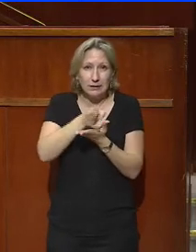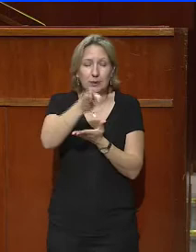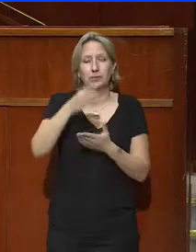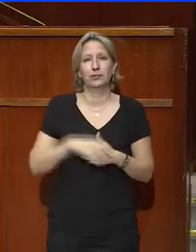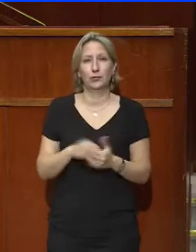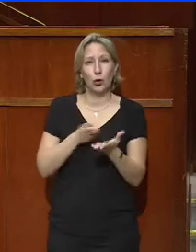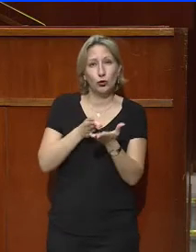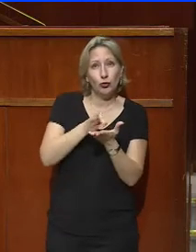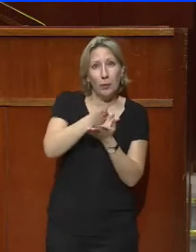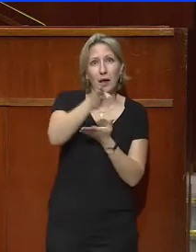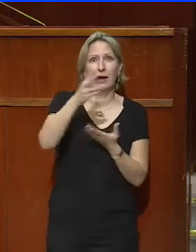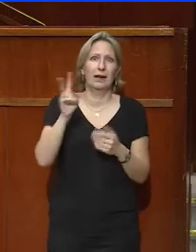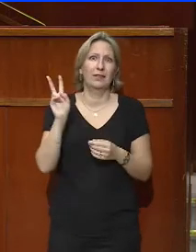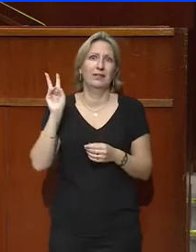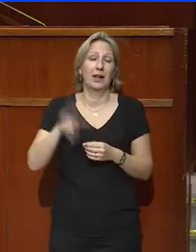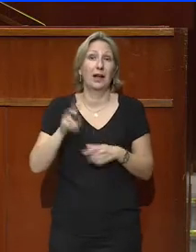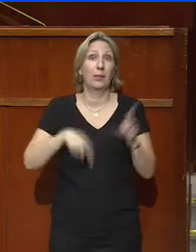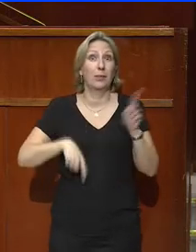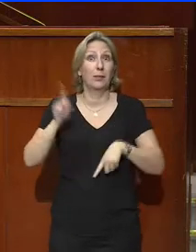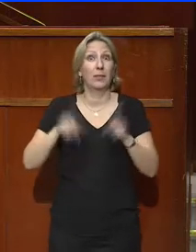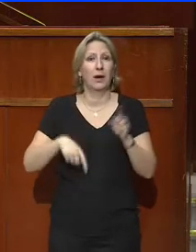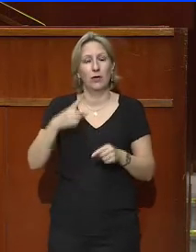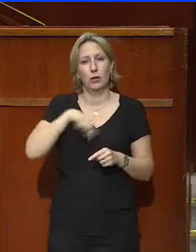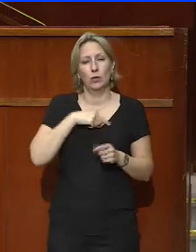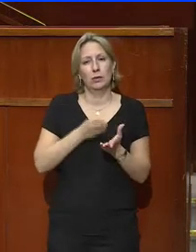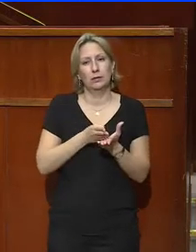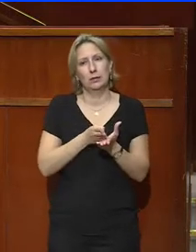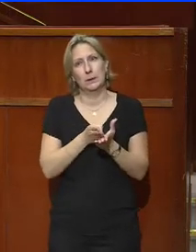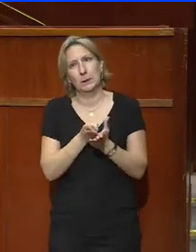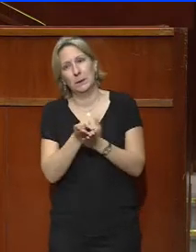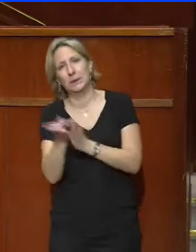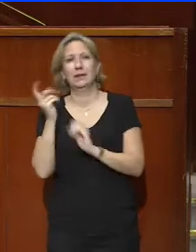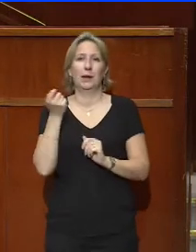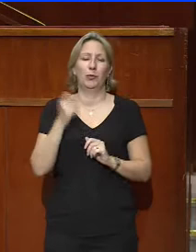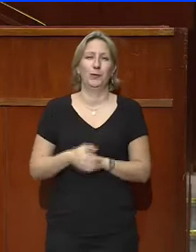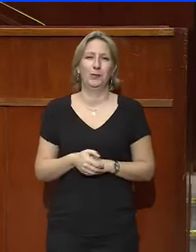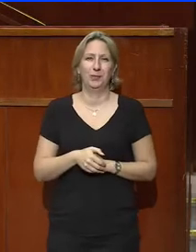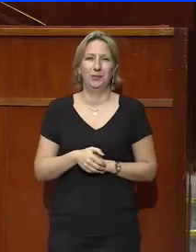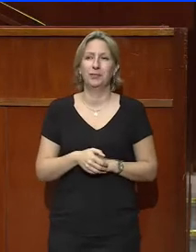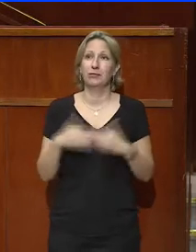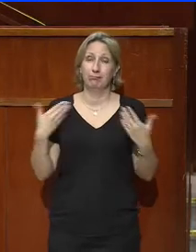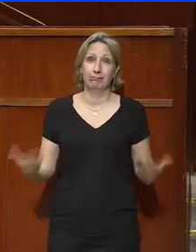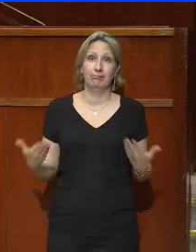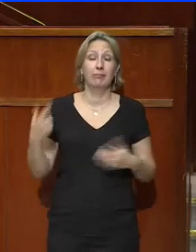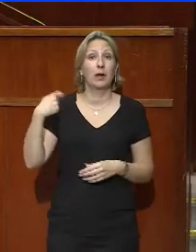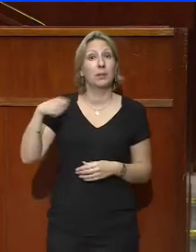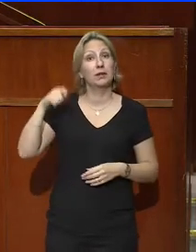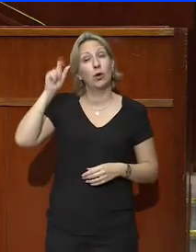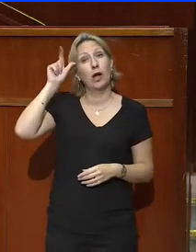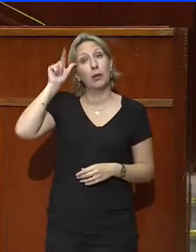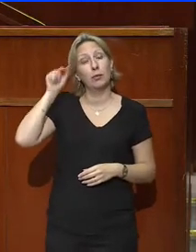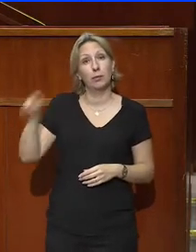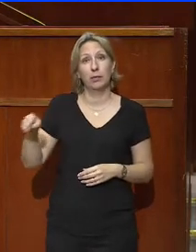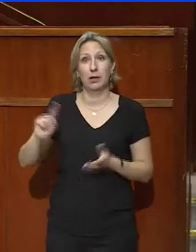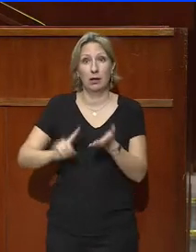Un chemin qui nous arrive même parfois de déminer. Tout cela, le président de la République l'a